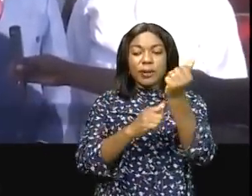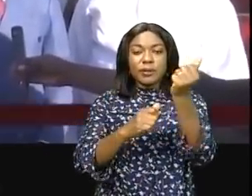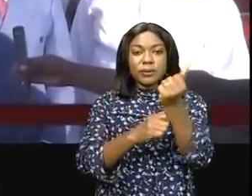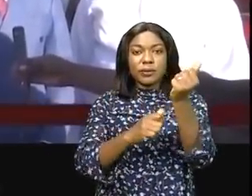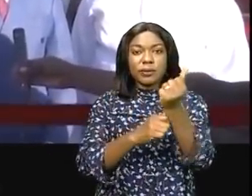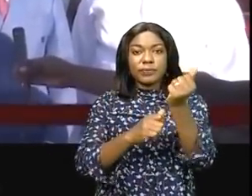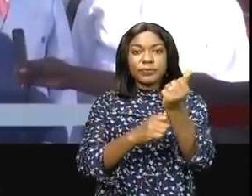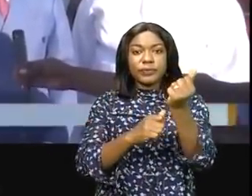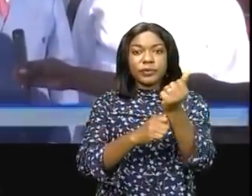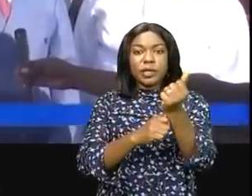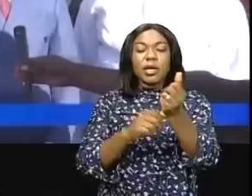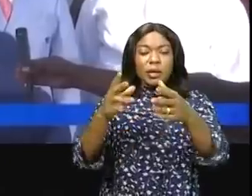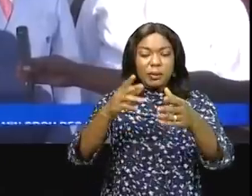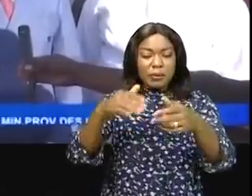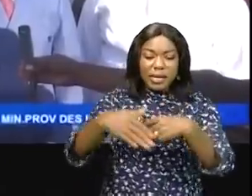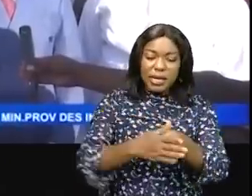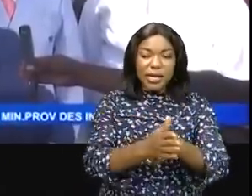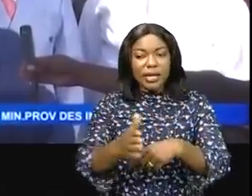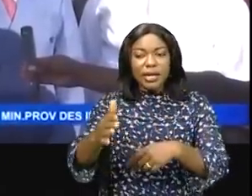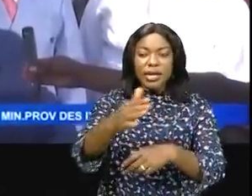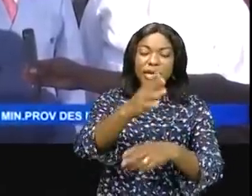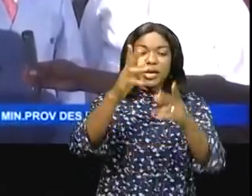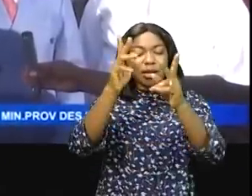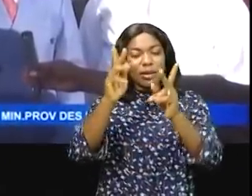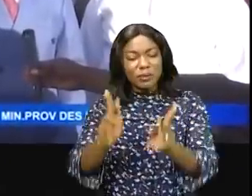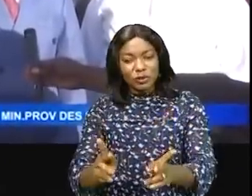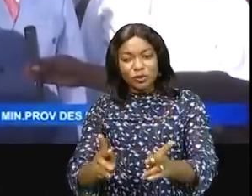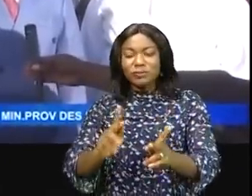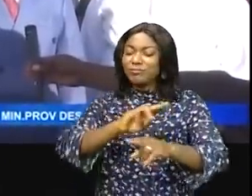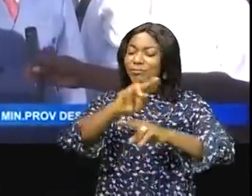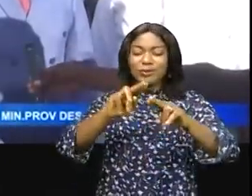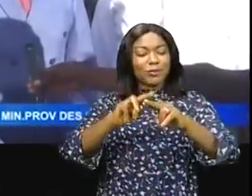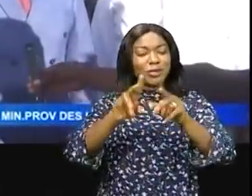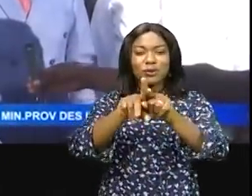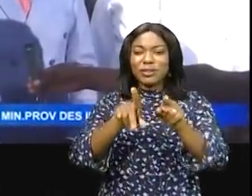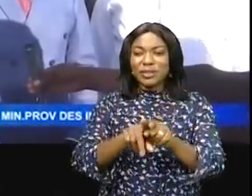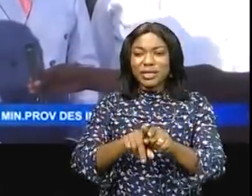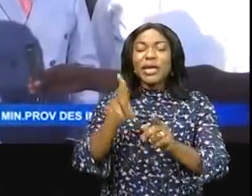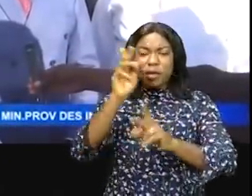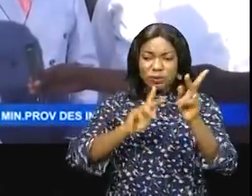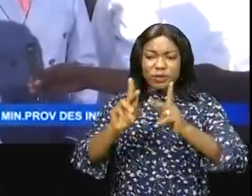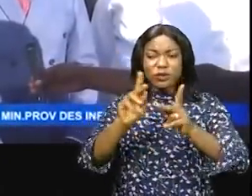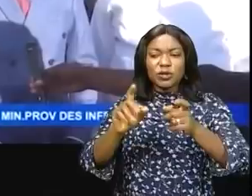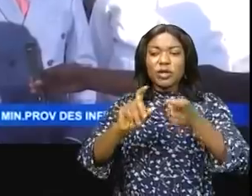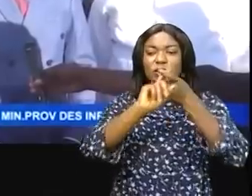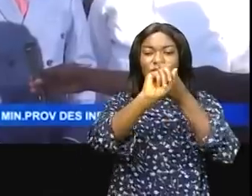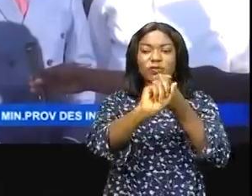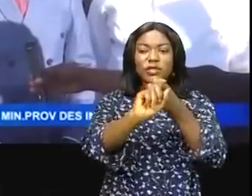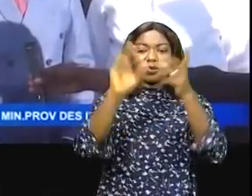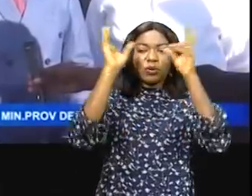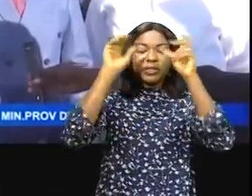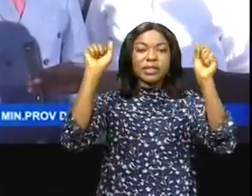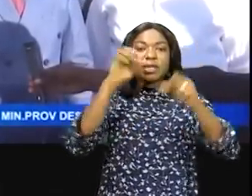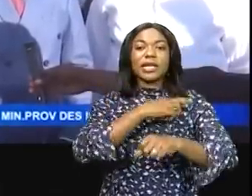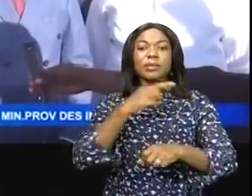circuler convenablement dans notre ville de Lubumbashi. La population doit faire confiance d'abord au président de la